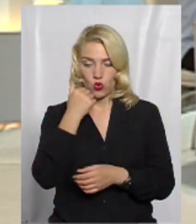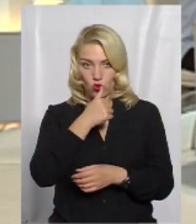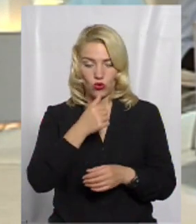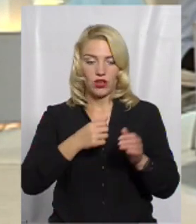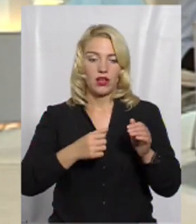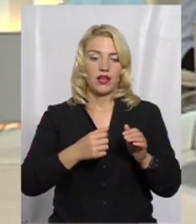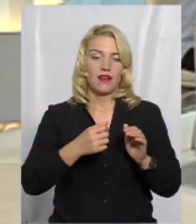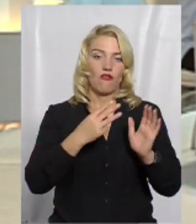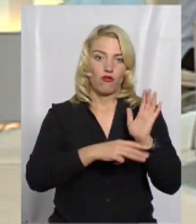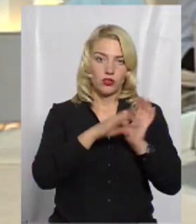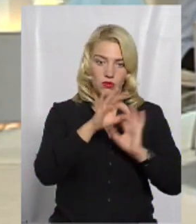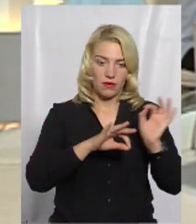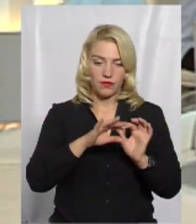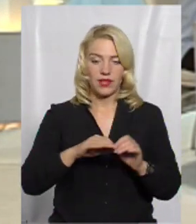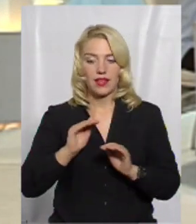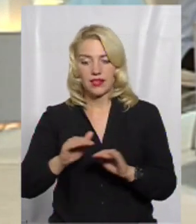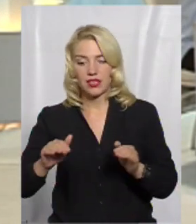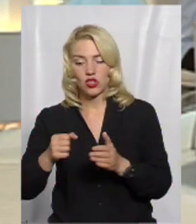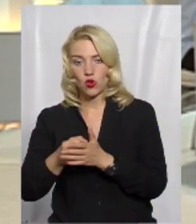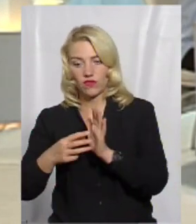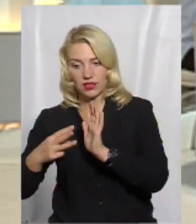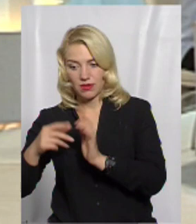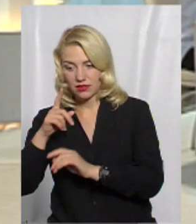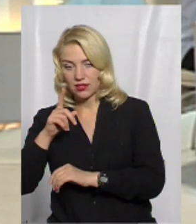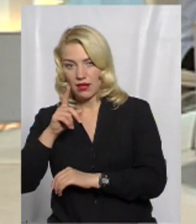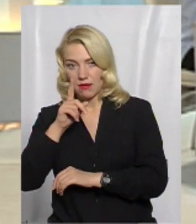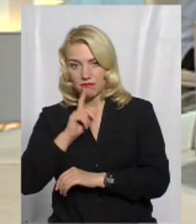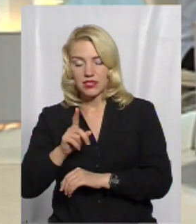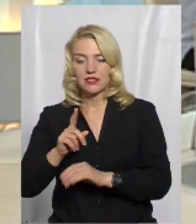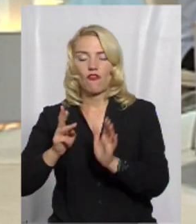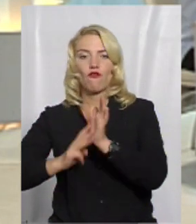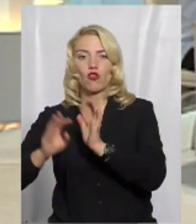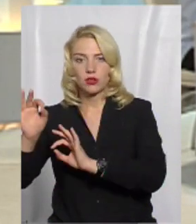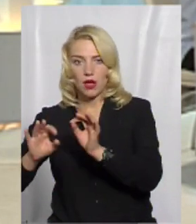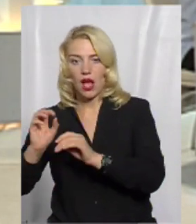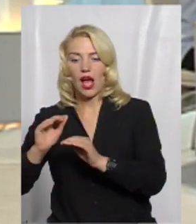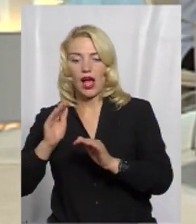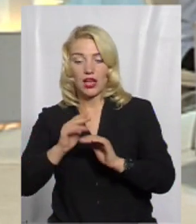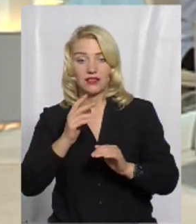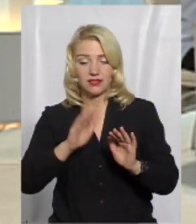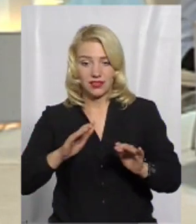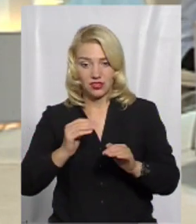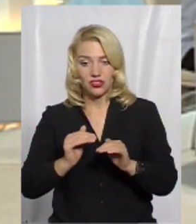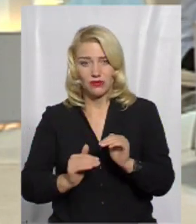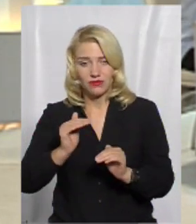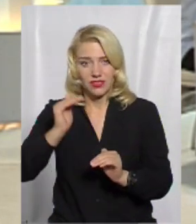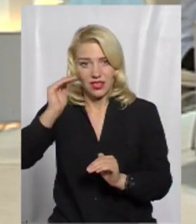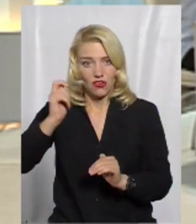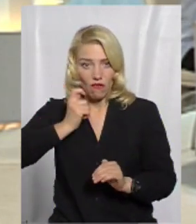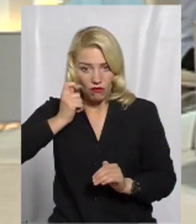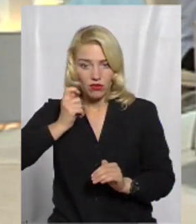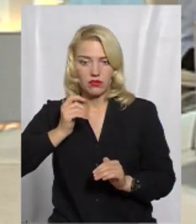18 місяців близько 80%. Чим старші діти, тим нижчий рівень охоплення